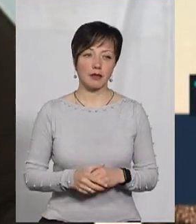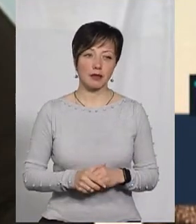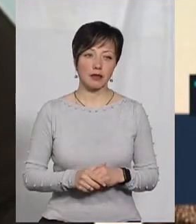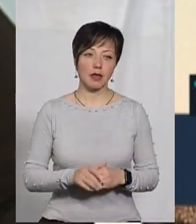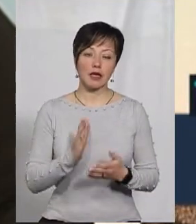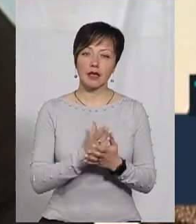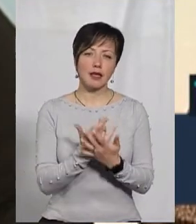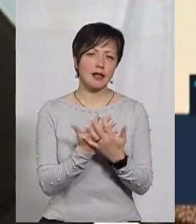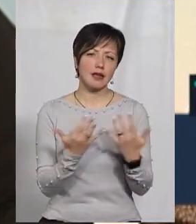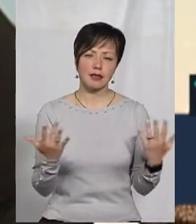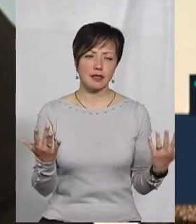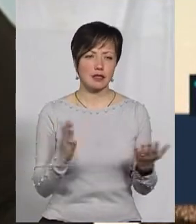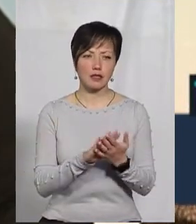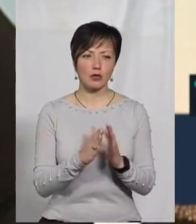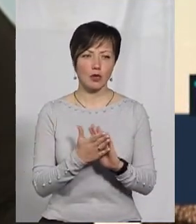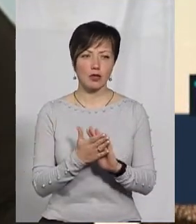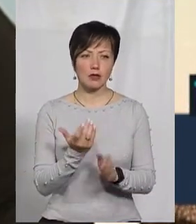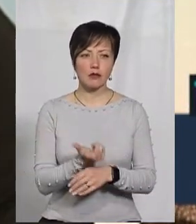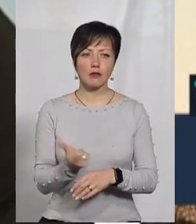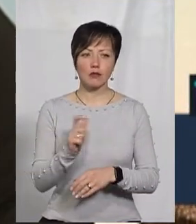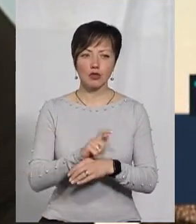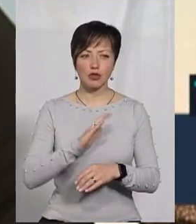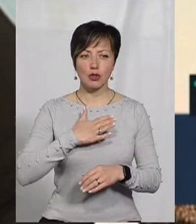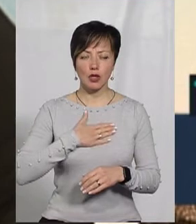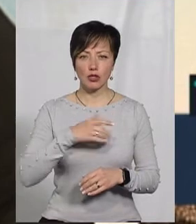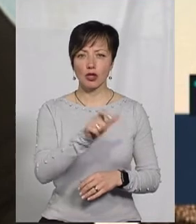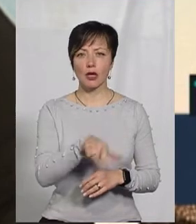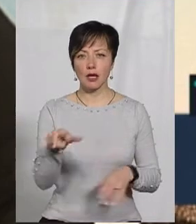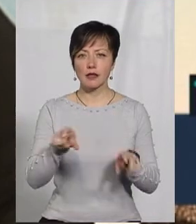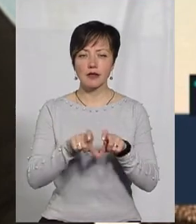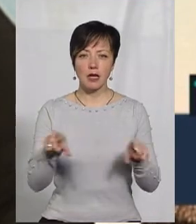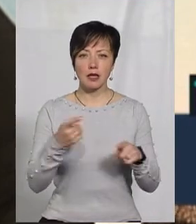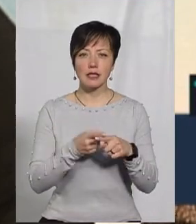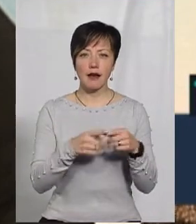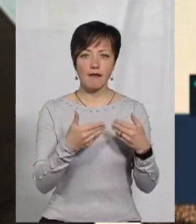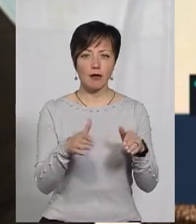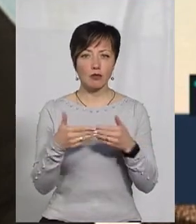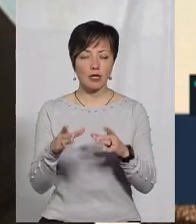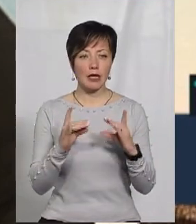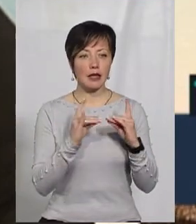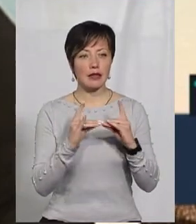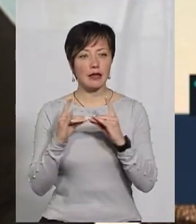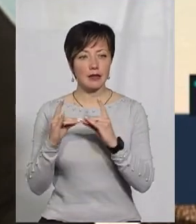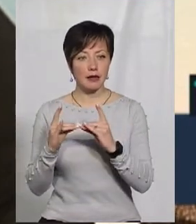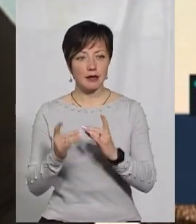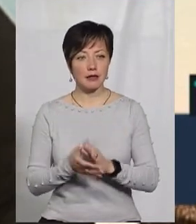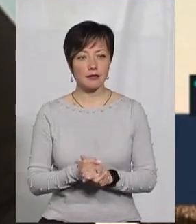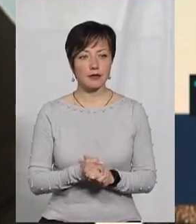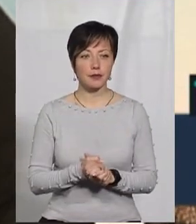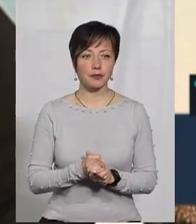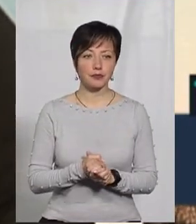Є різні ситуації. Переважна більшість наших клієнтів закладу – це випускники інтернатних закладів.